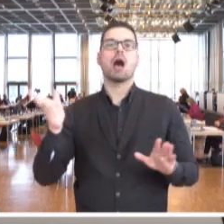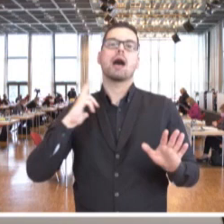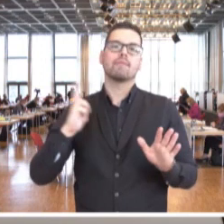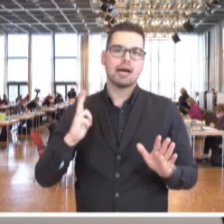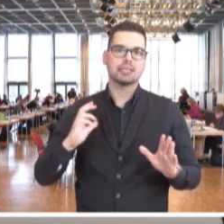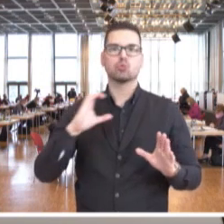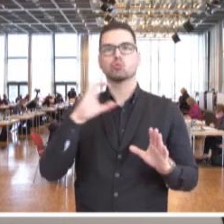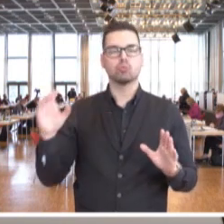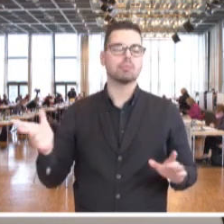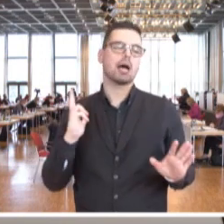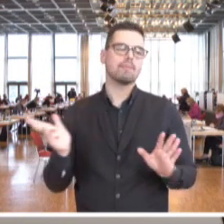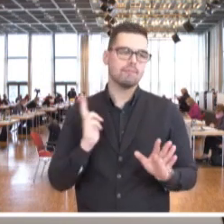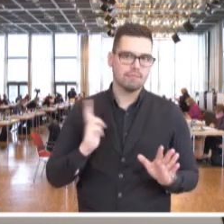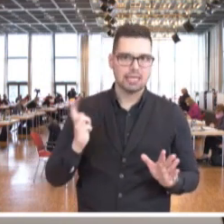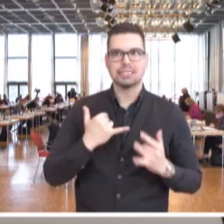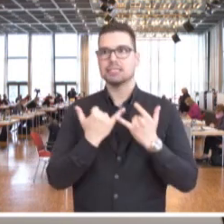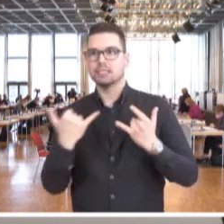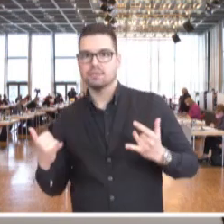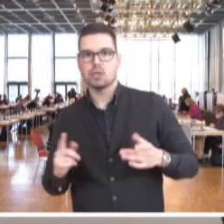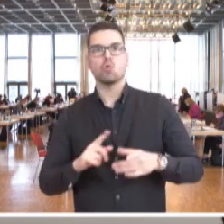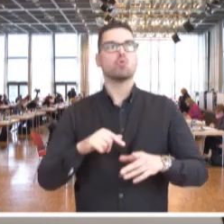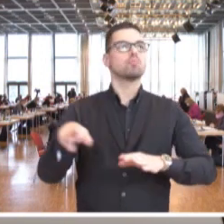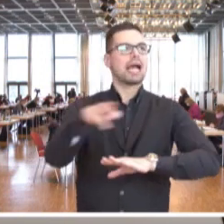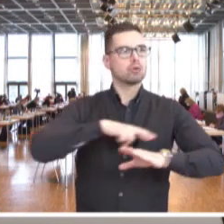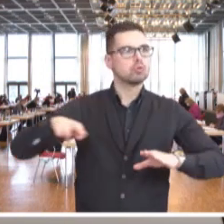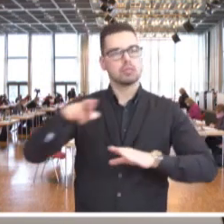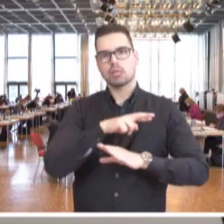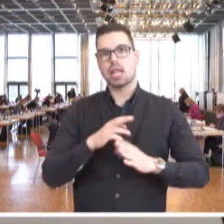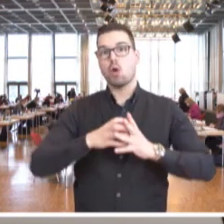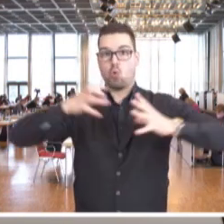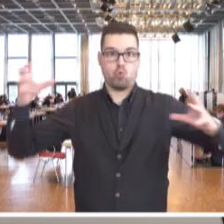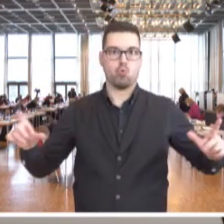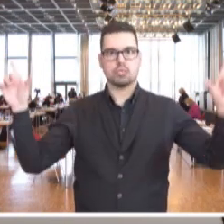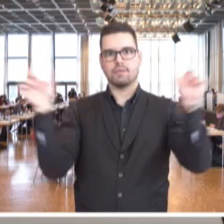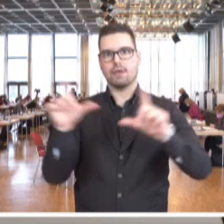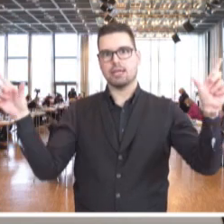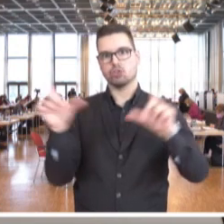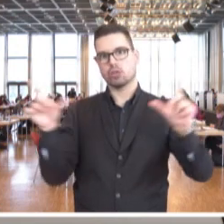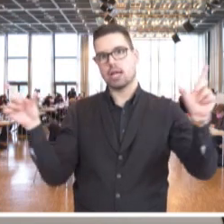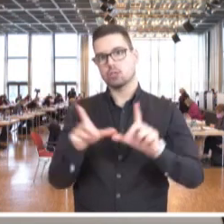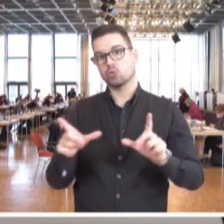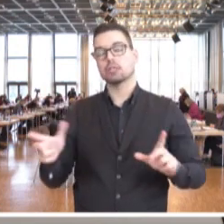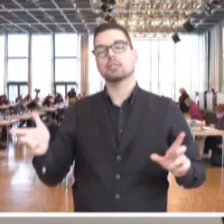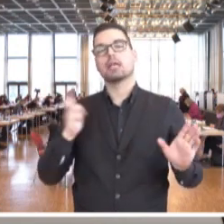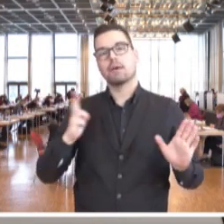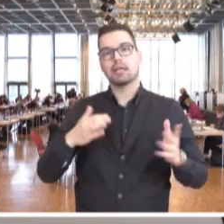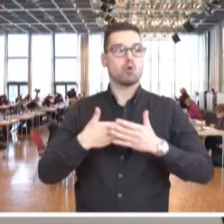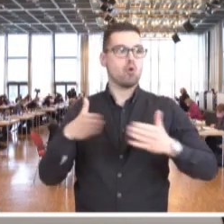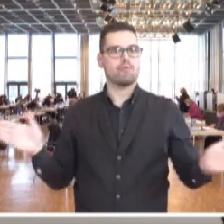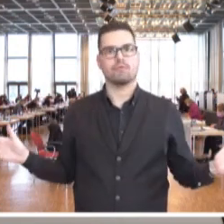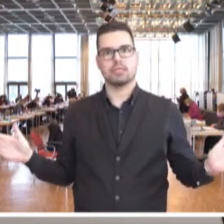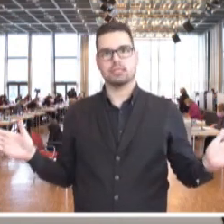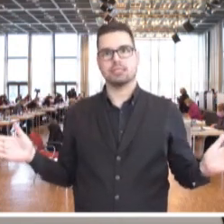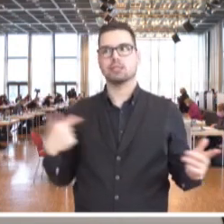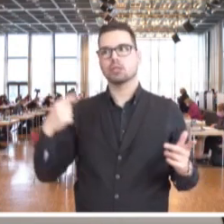wie das kommen wird, wie beschlossen wird. Über regionale Großveranstaltungen sollen auch noch mal für Genese und geimpfte Zuschauer geöffnet werden.